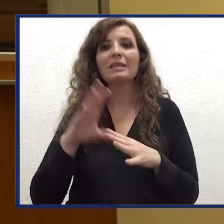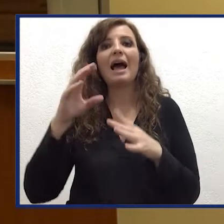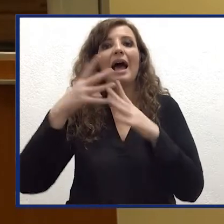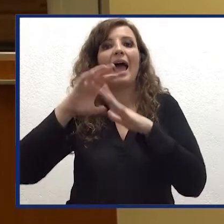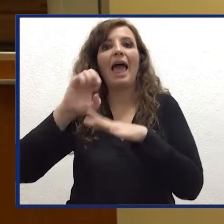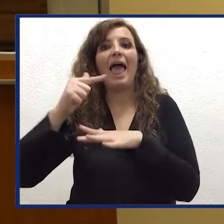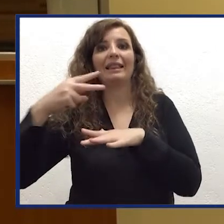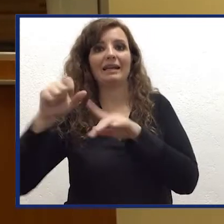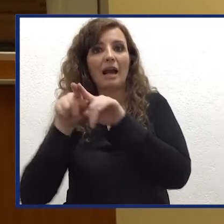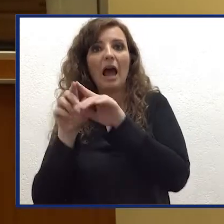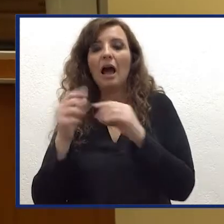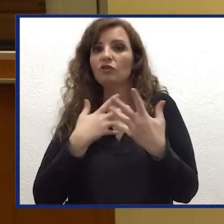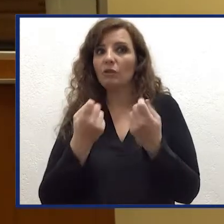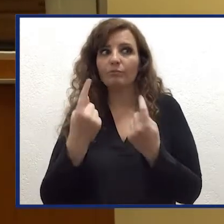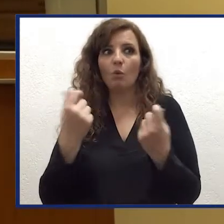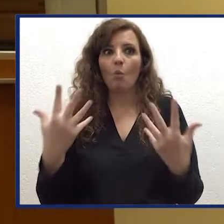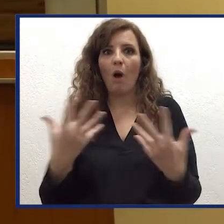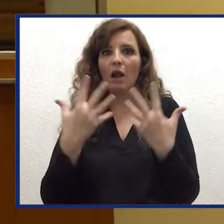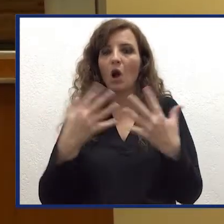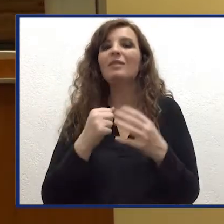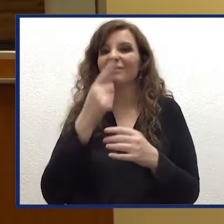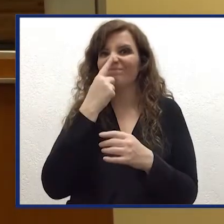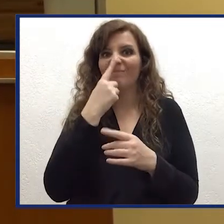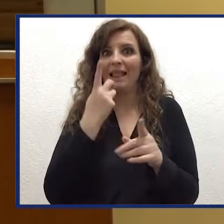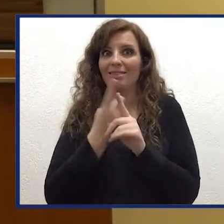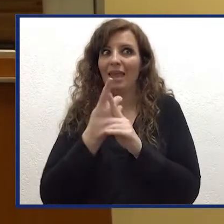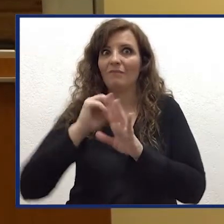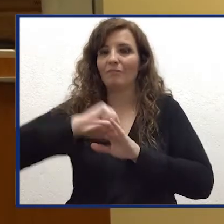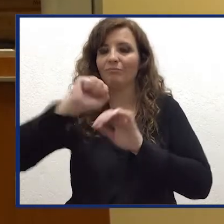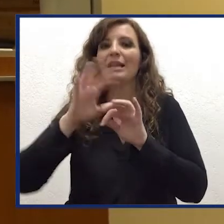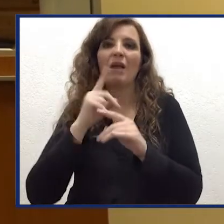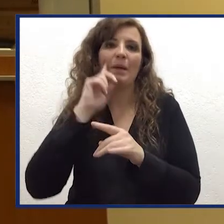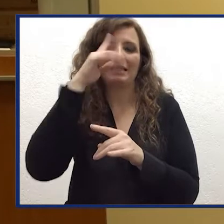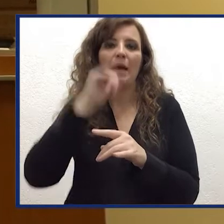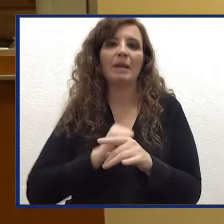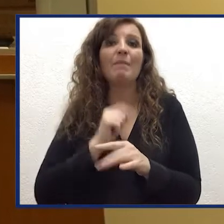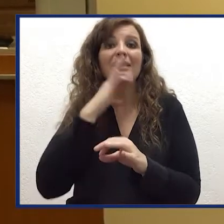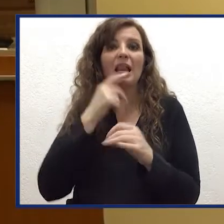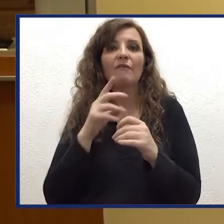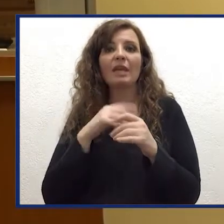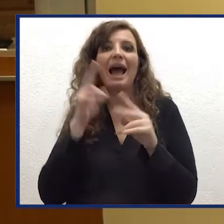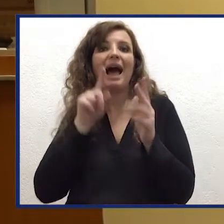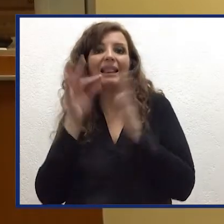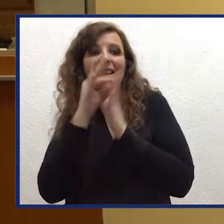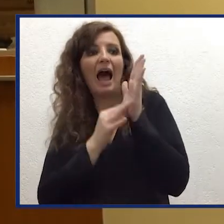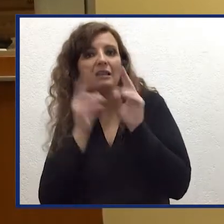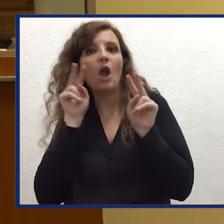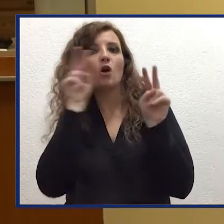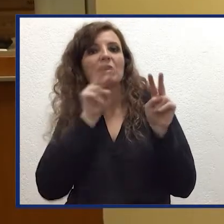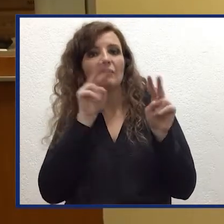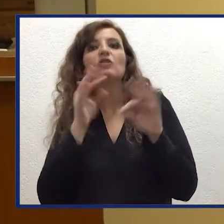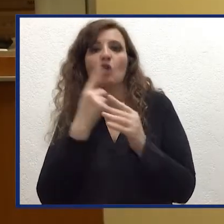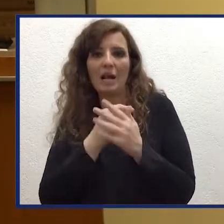eruttive sull'Etna. Tutto ciò a dimostrazione dell'elevata potenzialità delle osservazioni satellitari a supporto del